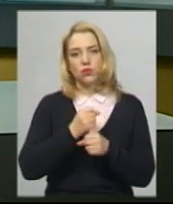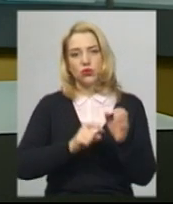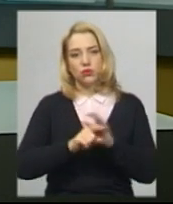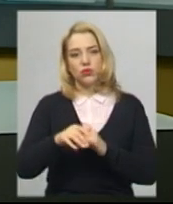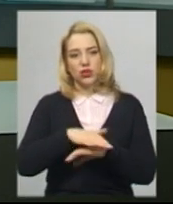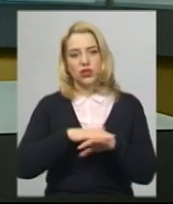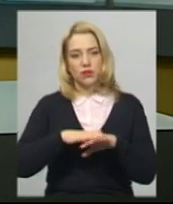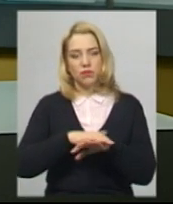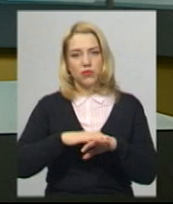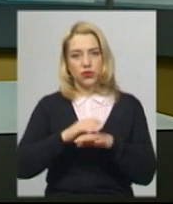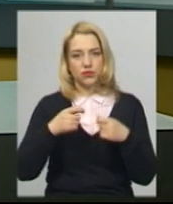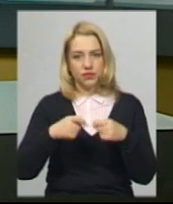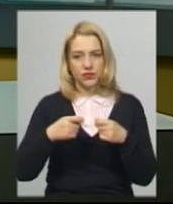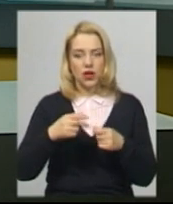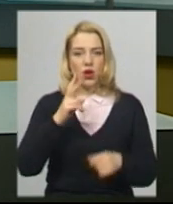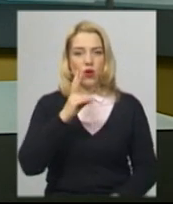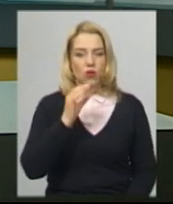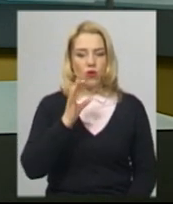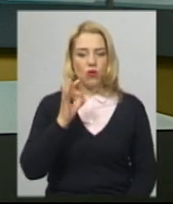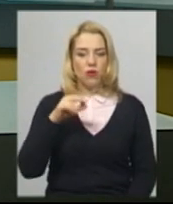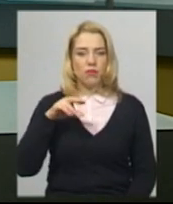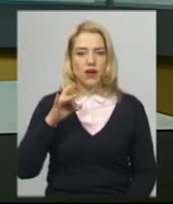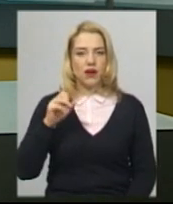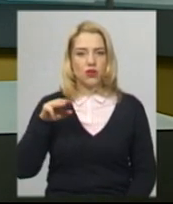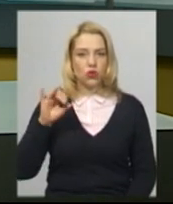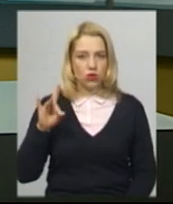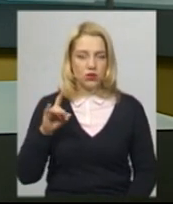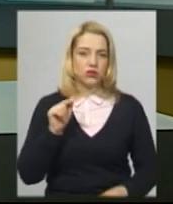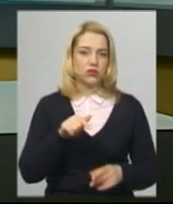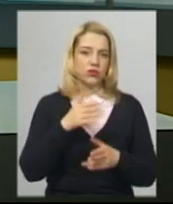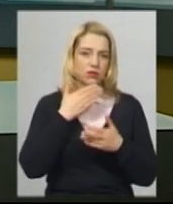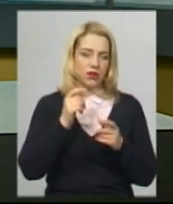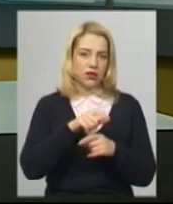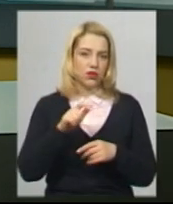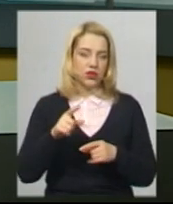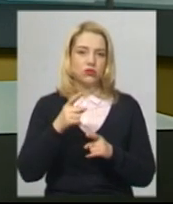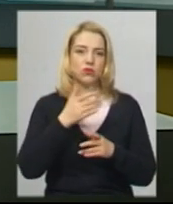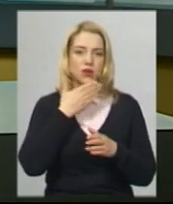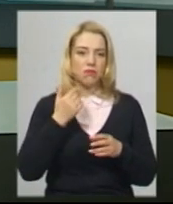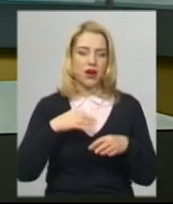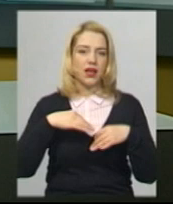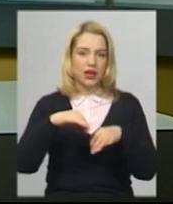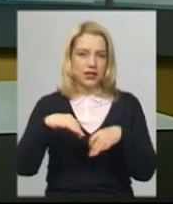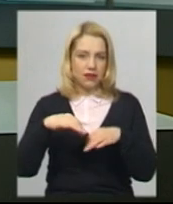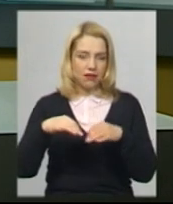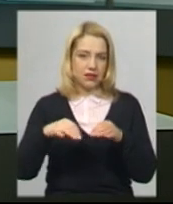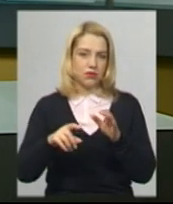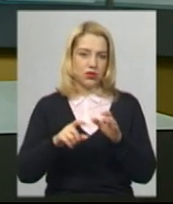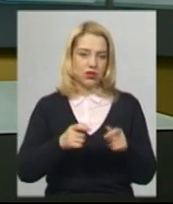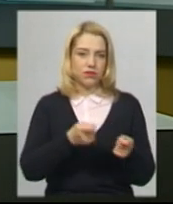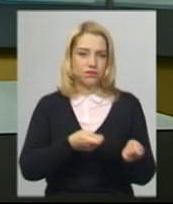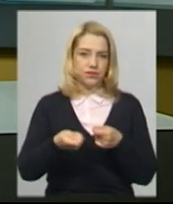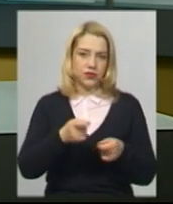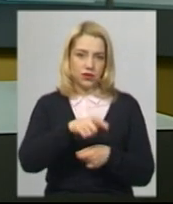продажу непродовольчих товарів кооператор. Людей тут небагато через відсутність міжміського транспортного сполучення, каже